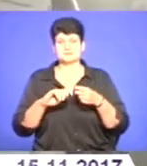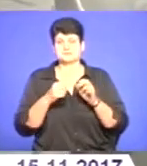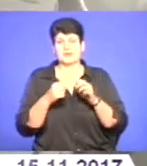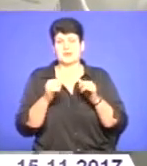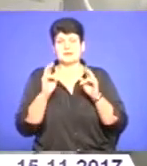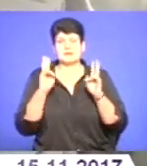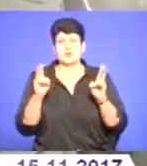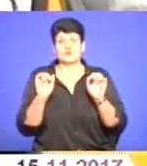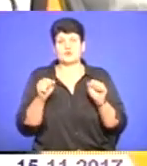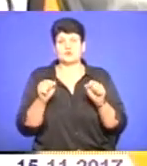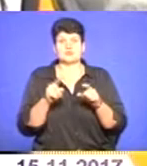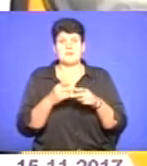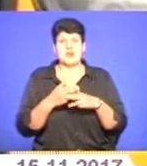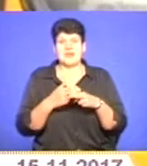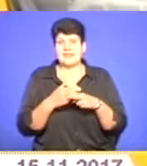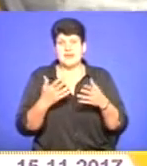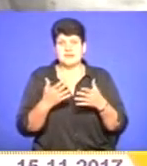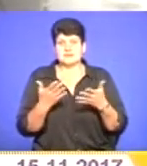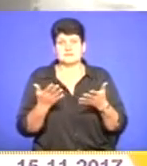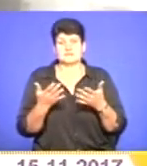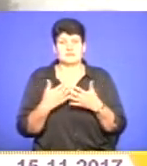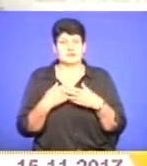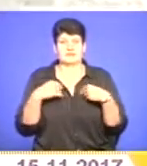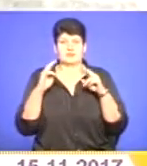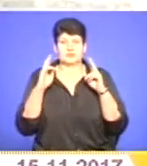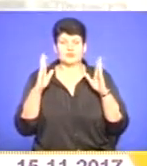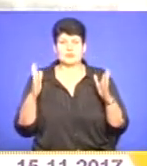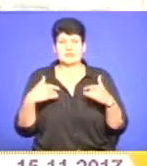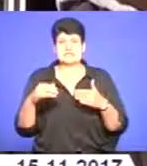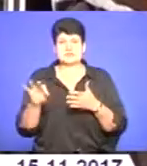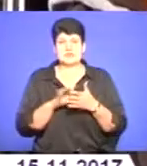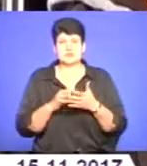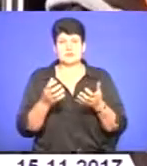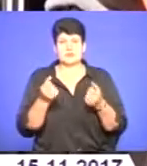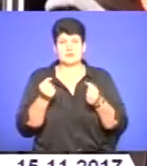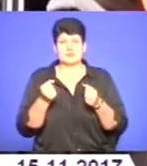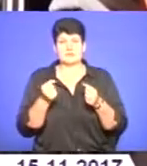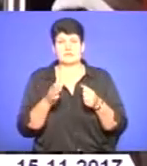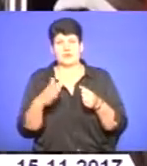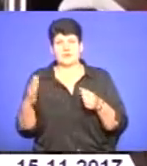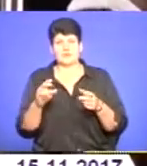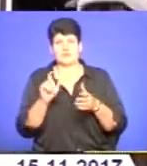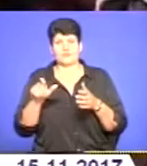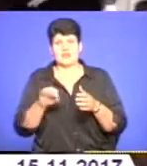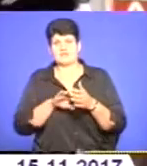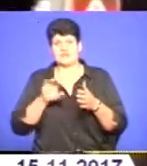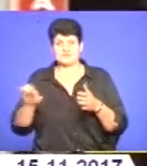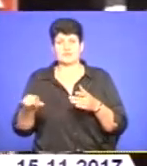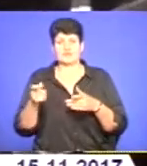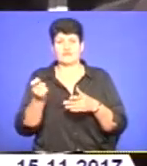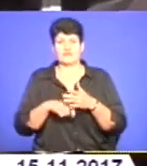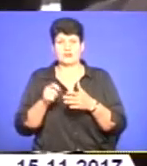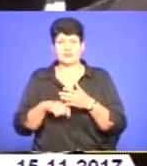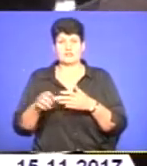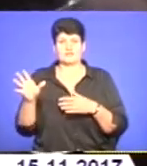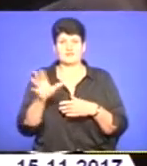десь, може, дріт перетерся, може, не є відомо. Я зразу прийняв право, висадив людей, виключив масу. Всі міри